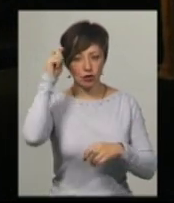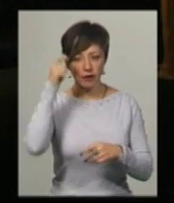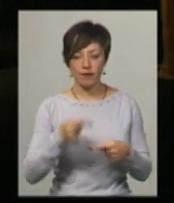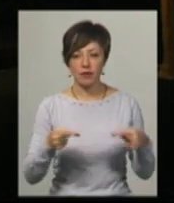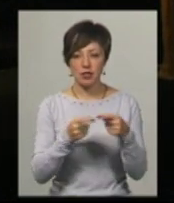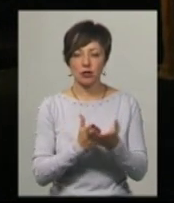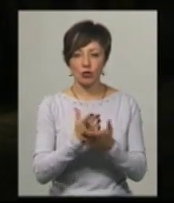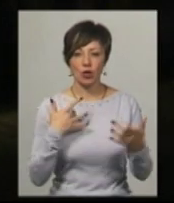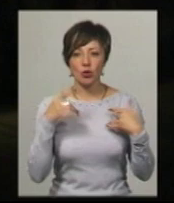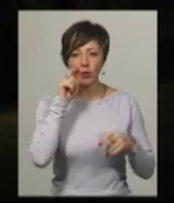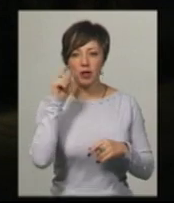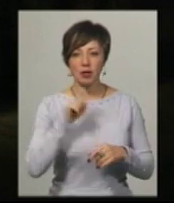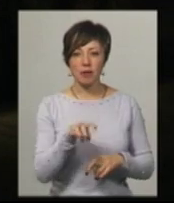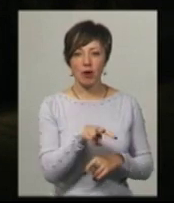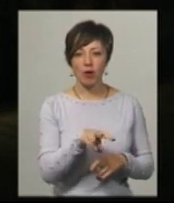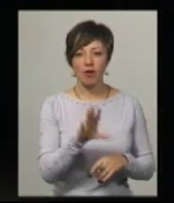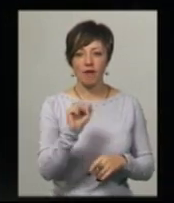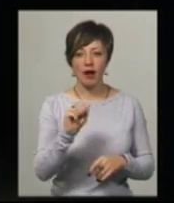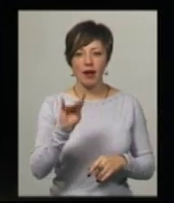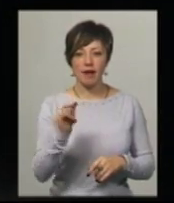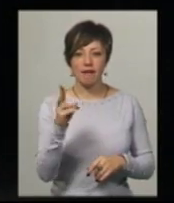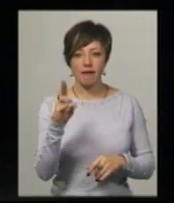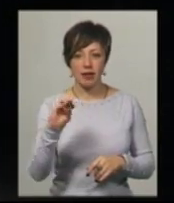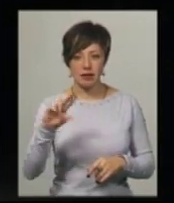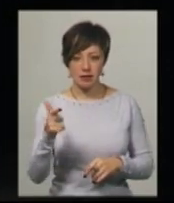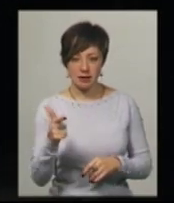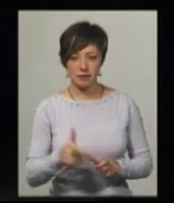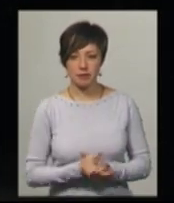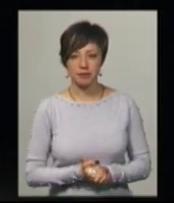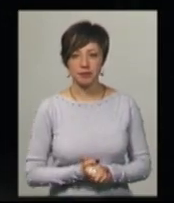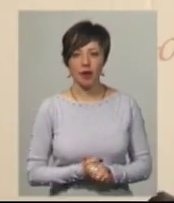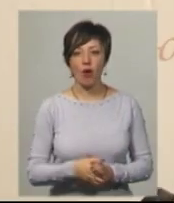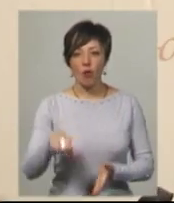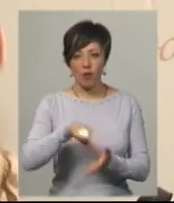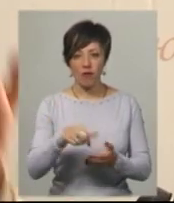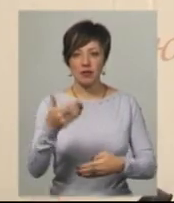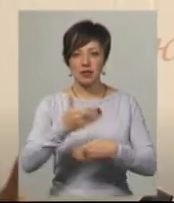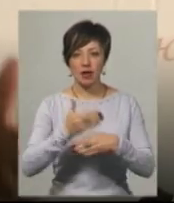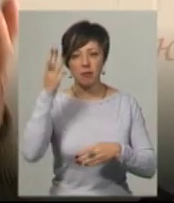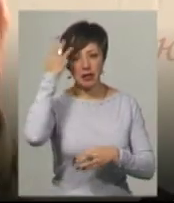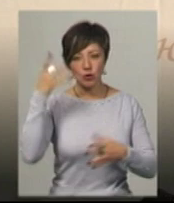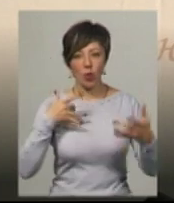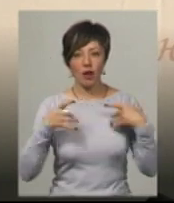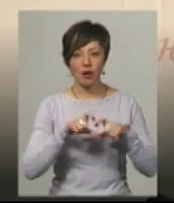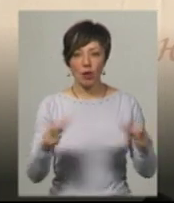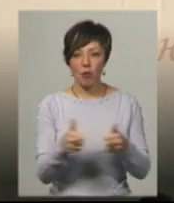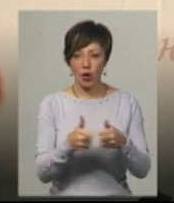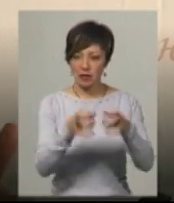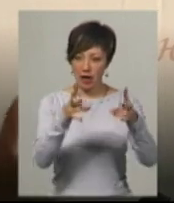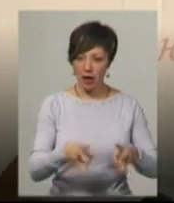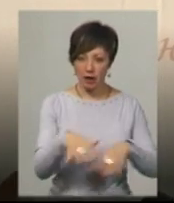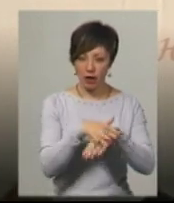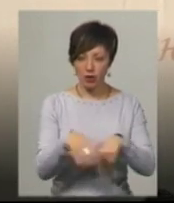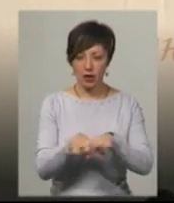визначили заслужені артисти України Миколу Валівця за роль «Тев'є» у виставі Хмельницького театру. Поряд з трагедією народу йде